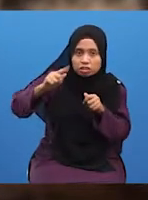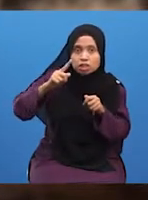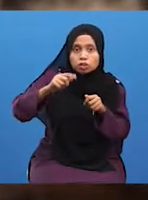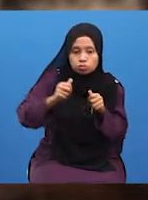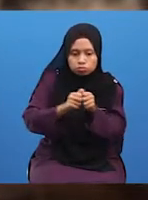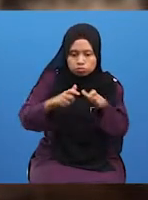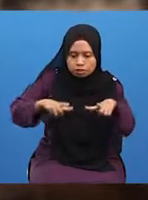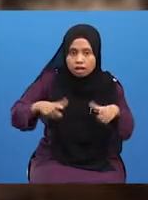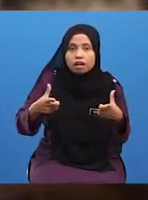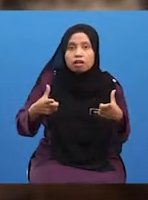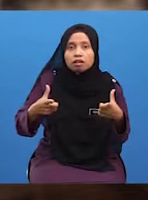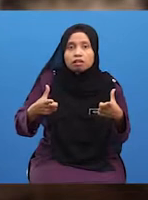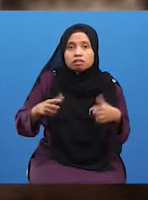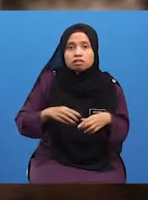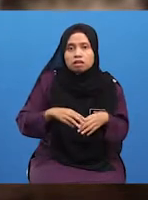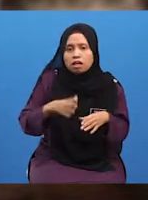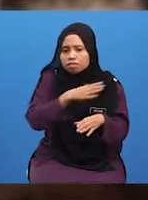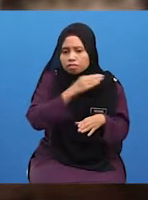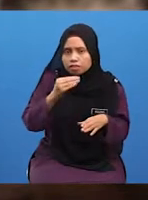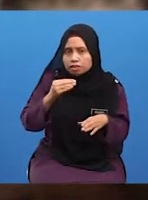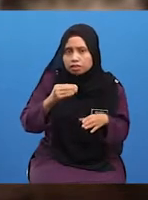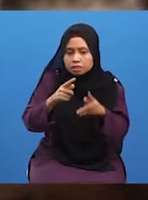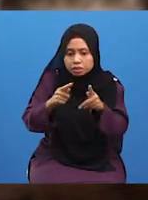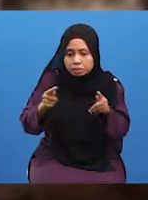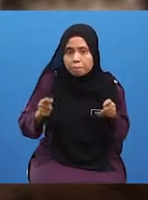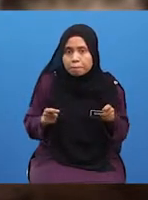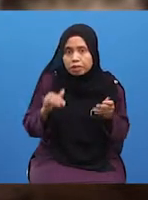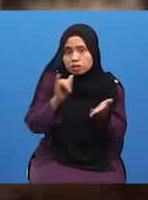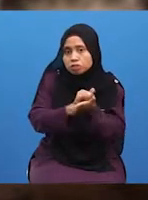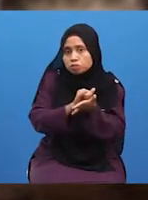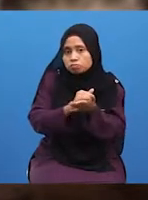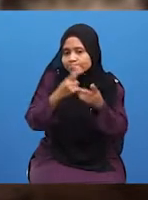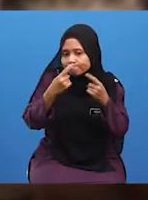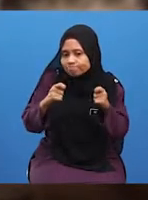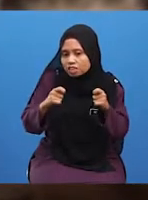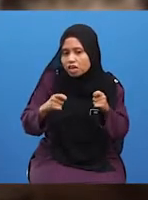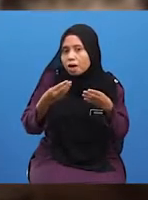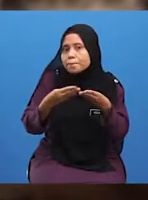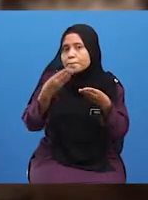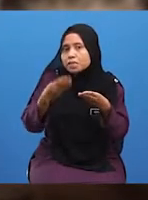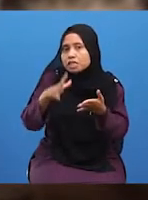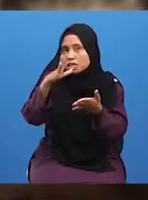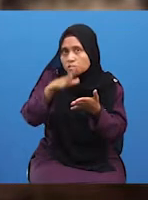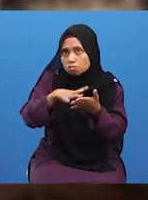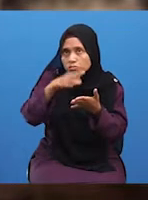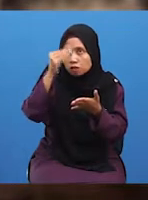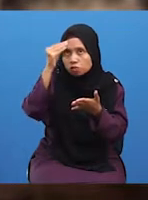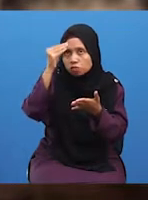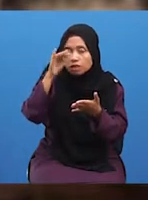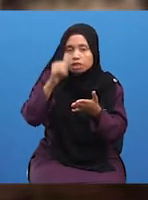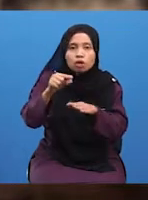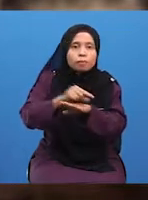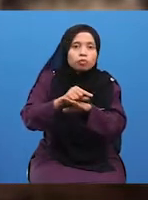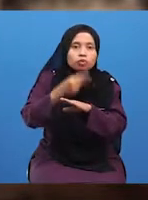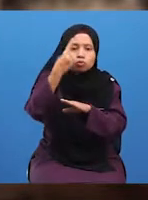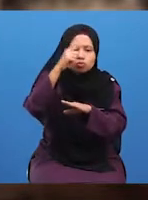satu dengan yang lain dan keadaan tempat tersebut telah memberi maklumat yang berguna